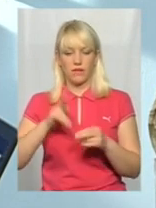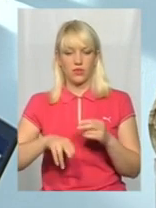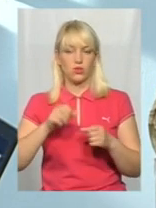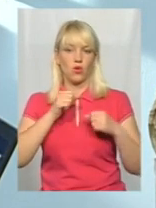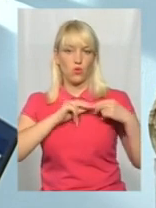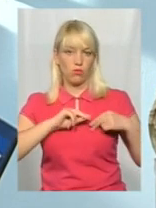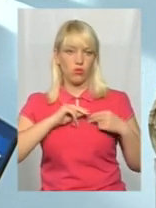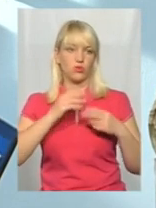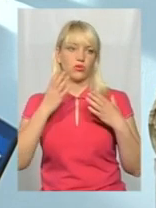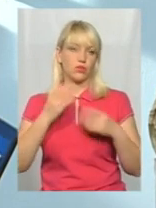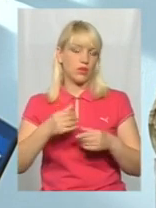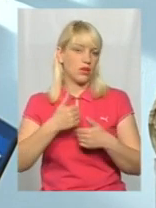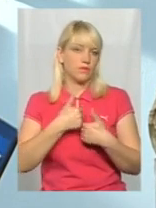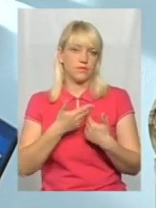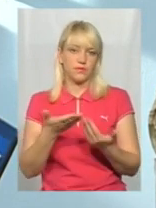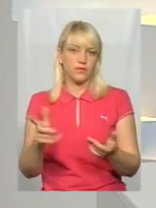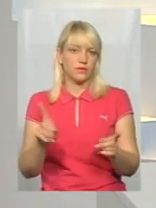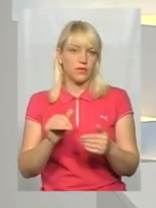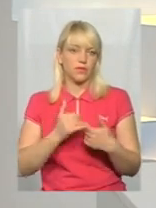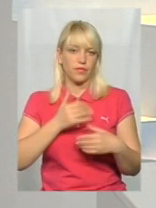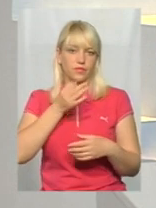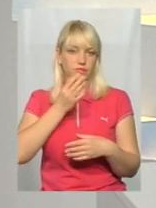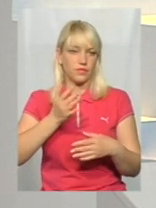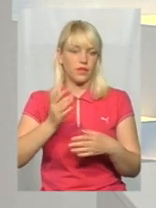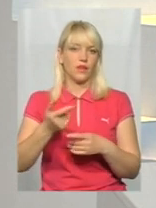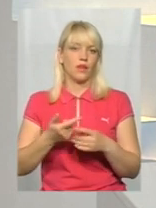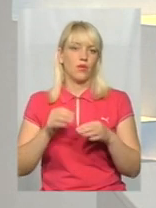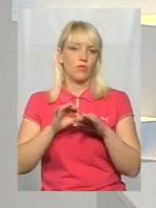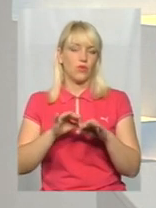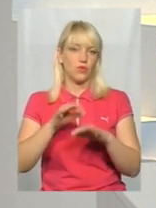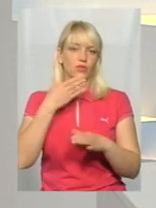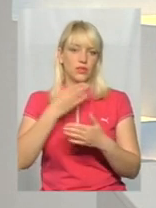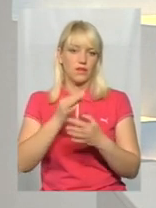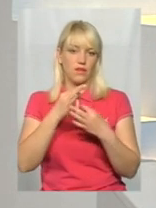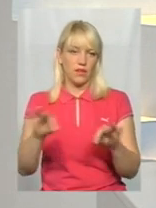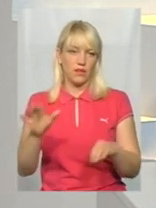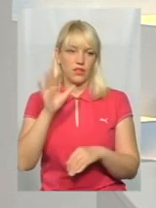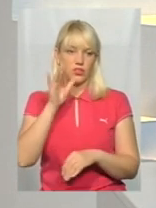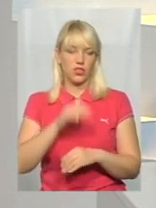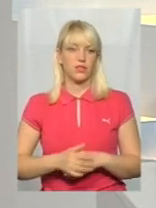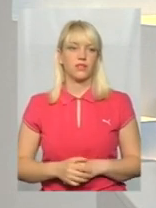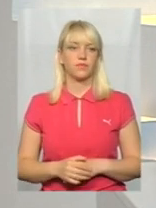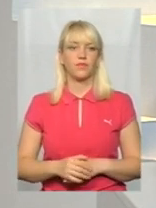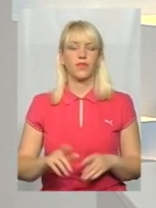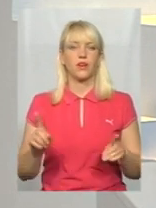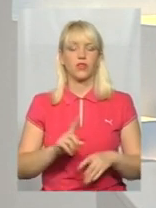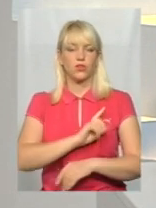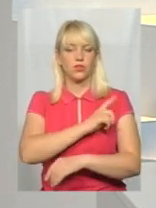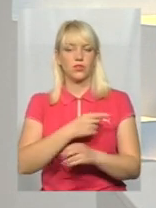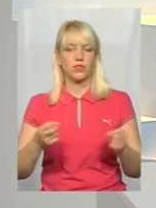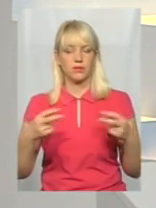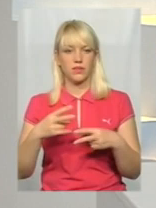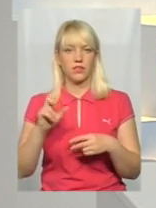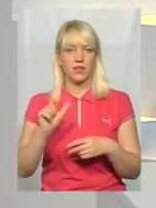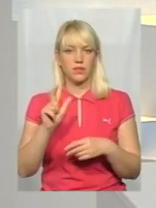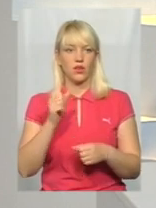вона належить сама собі, вона на свій розгляд проводить свій вільний час. А що сили спеціальних операцій роблять